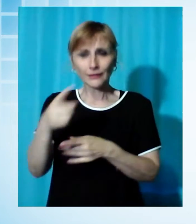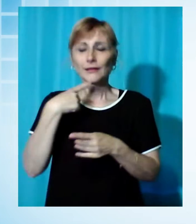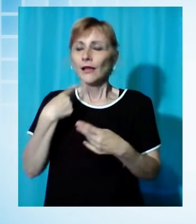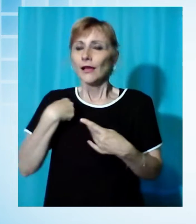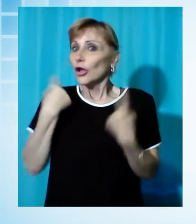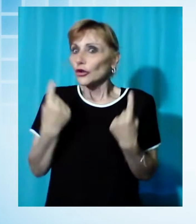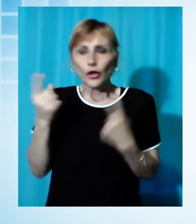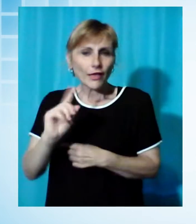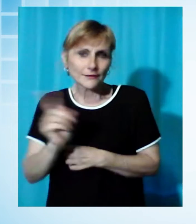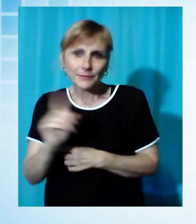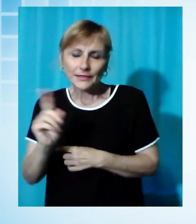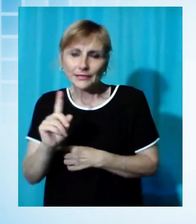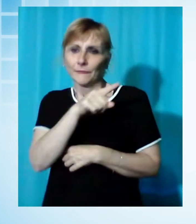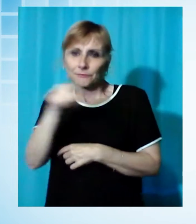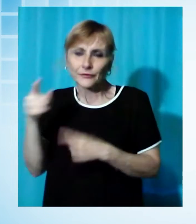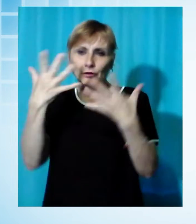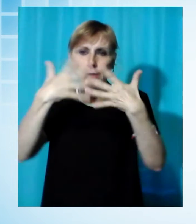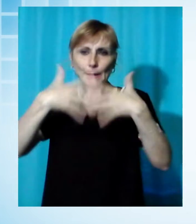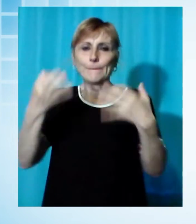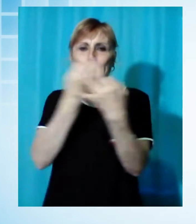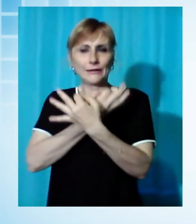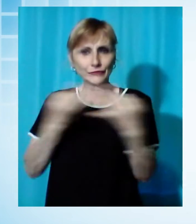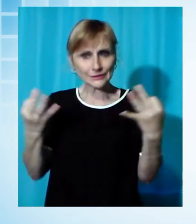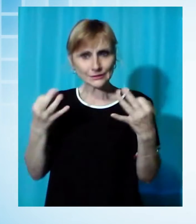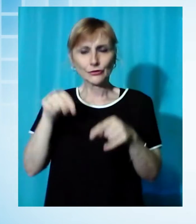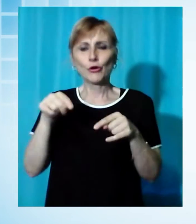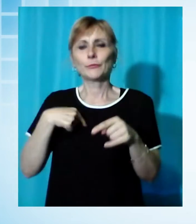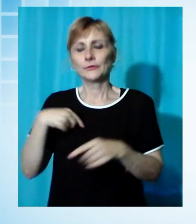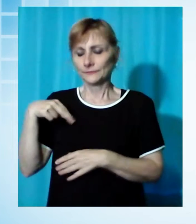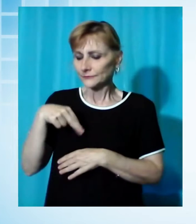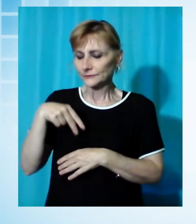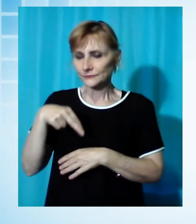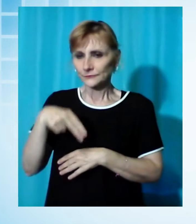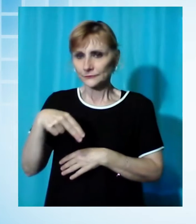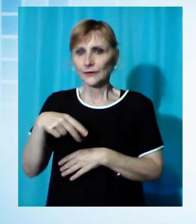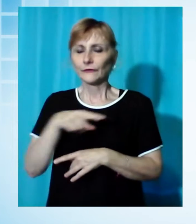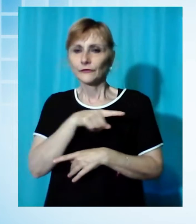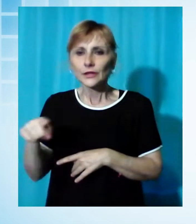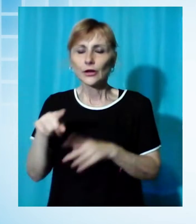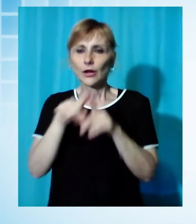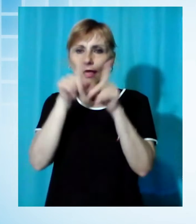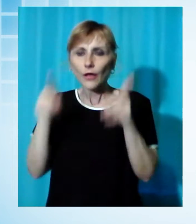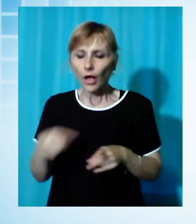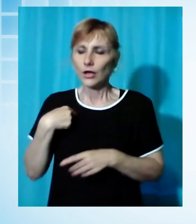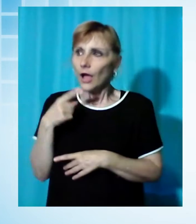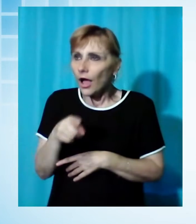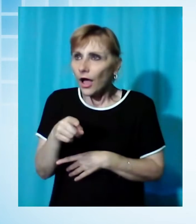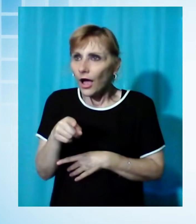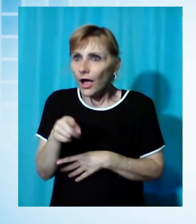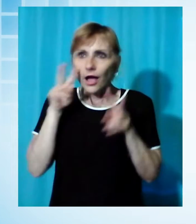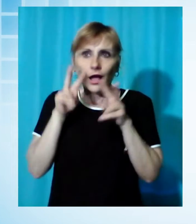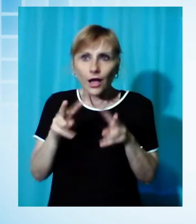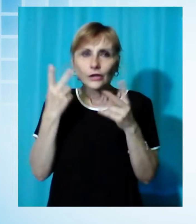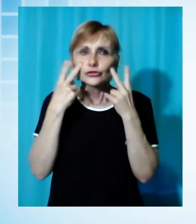Hanno organizzato tutto alla perfezione. Mi hanno fatto andare a piedi fino al negozio e qua ho trovato tutto lo staff e alcuni membri della